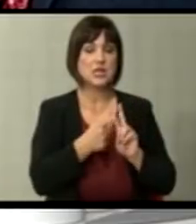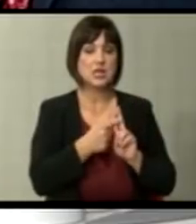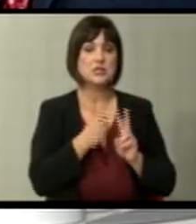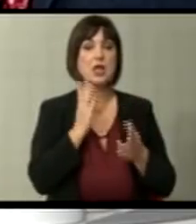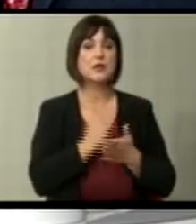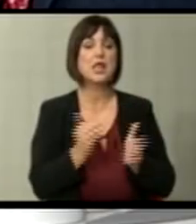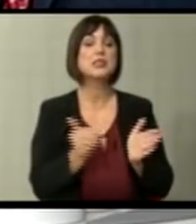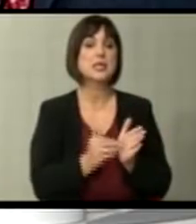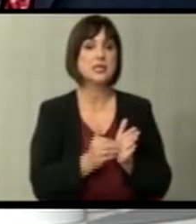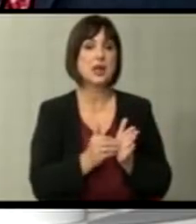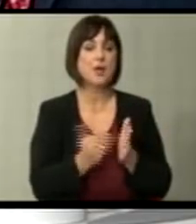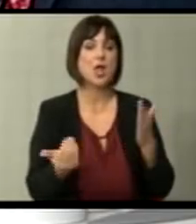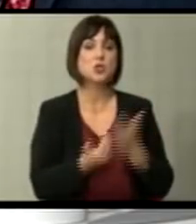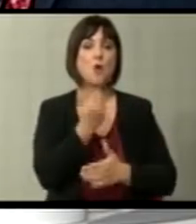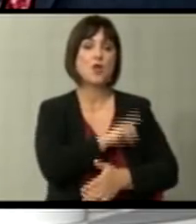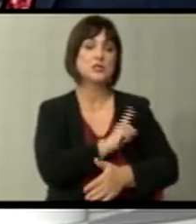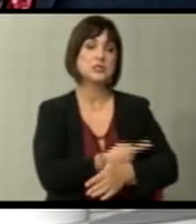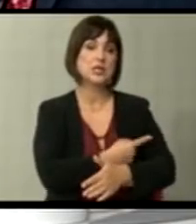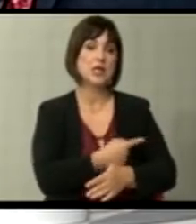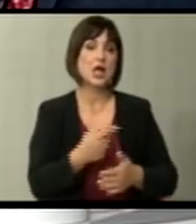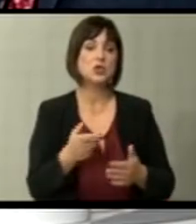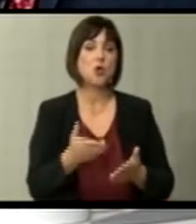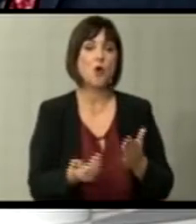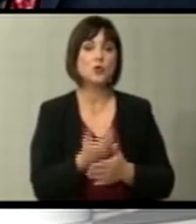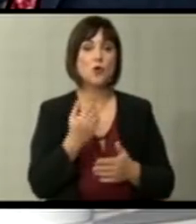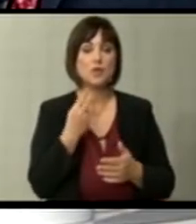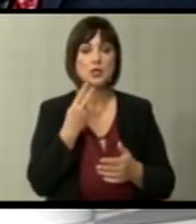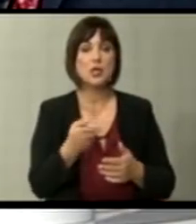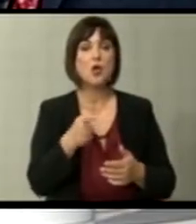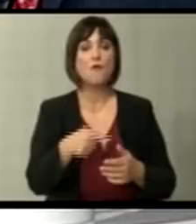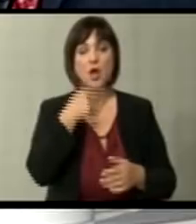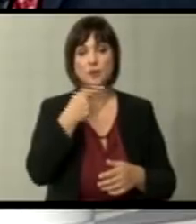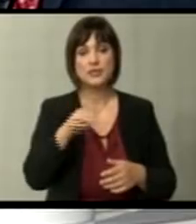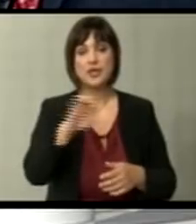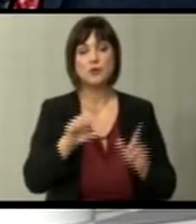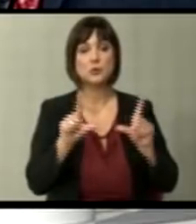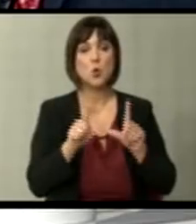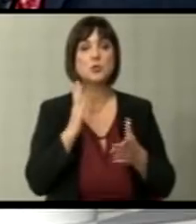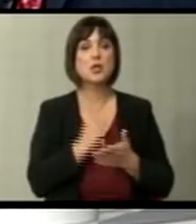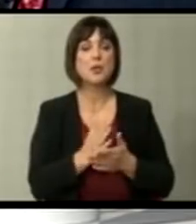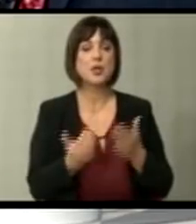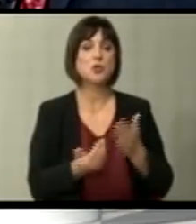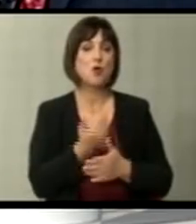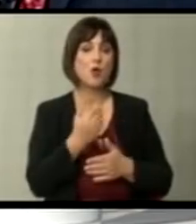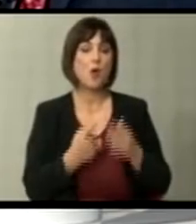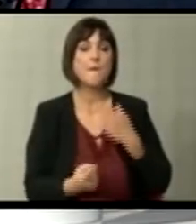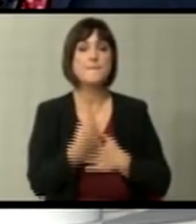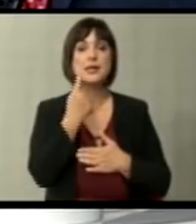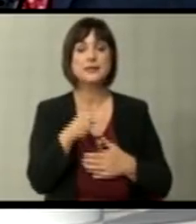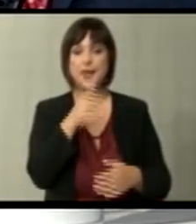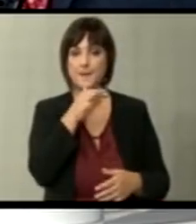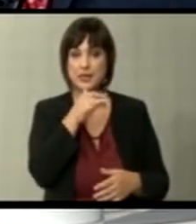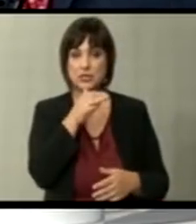станеме нова сила, нов капацитет ново видување затоа ова приказна со Европска Тунија ќе биде новиот голем предизвик за